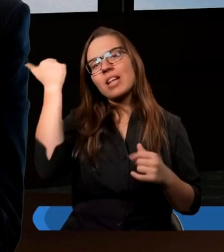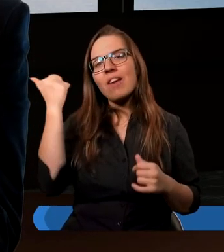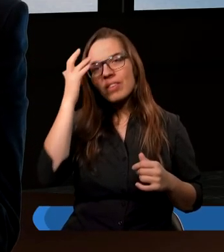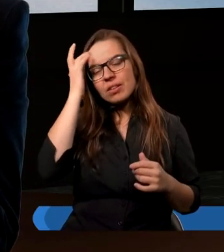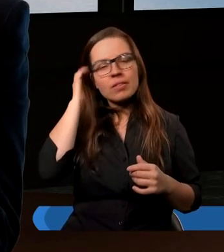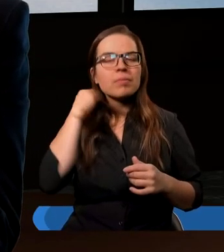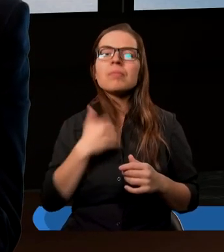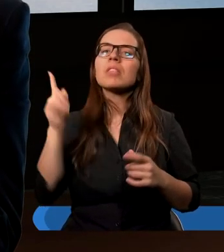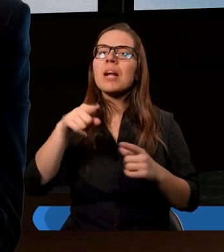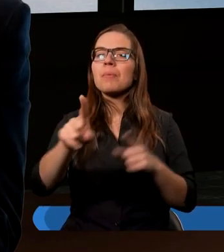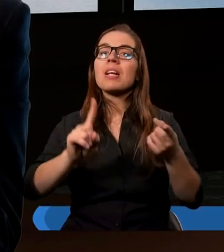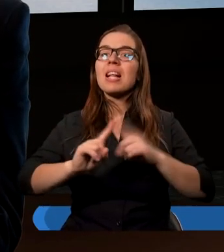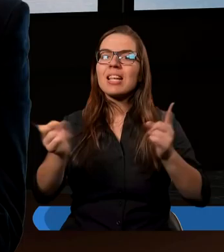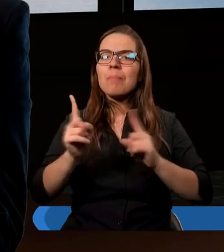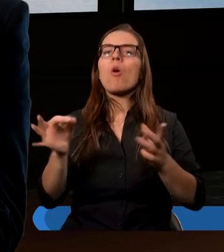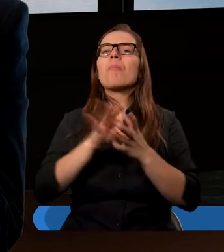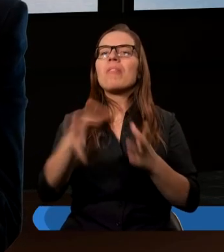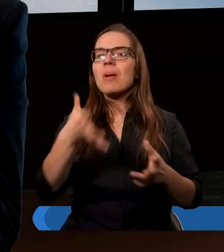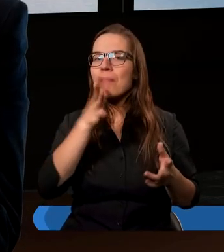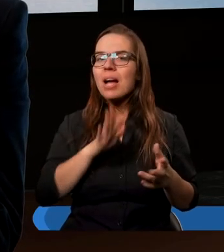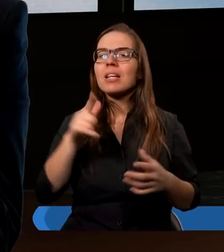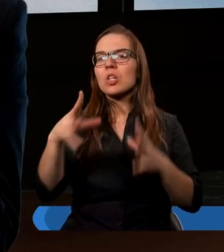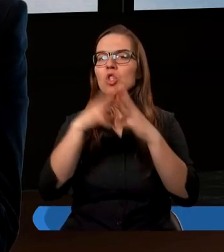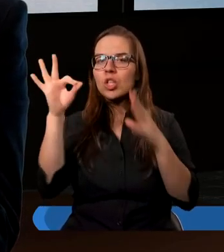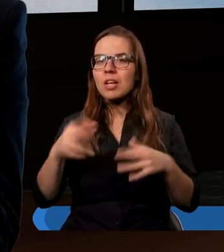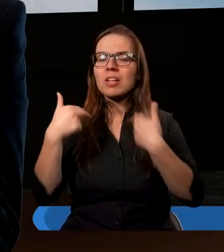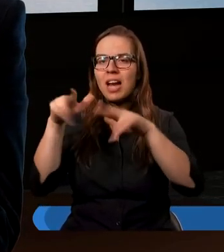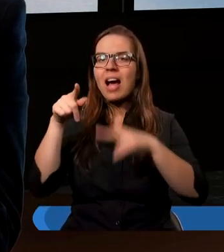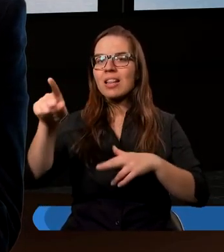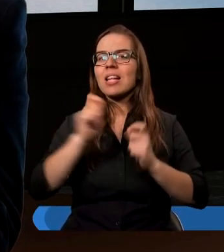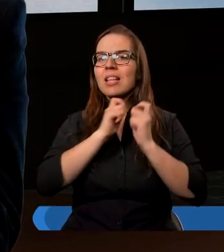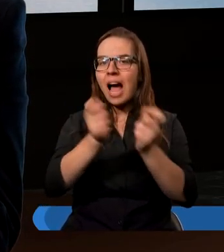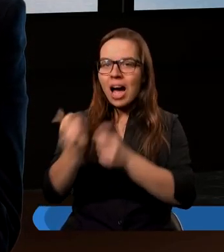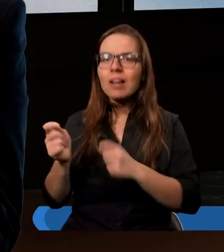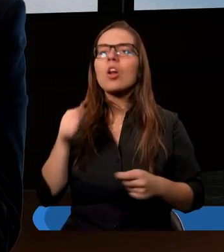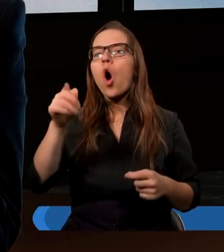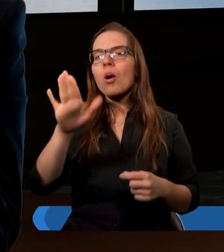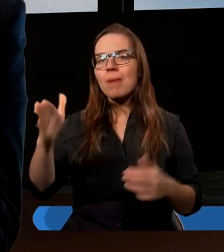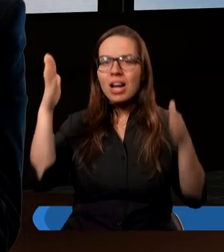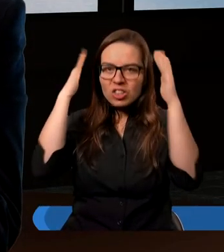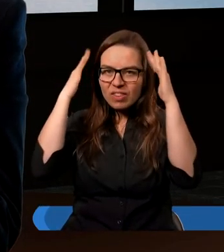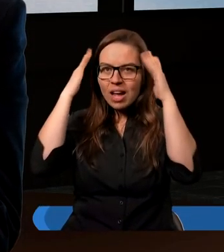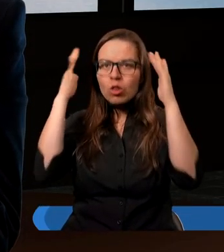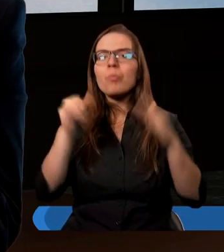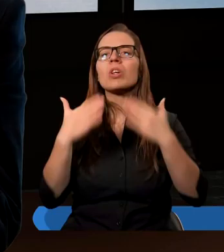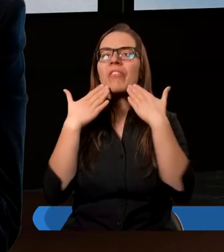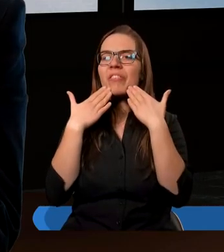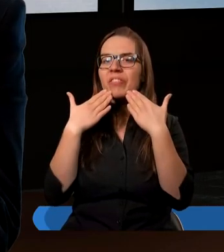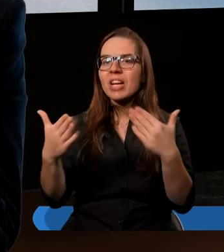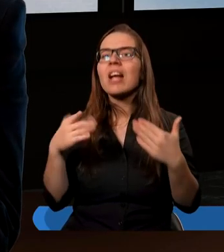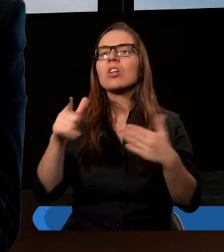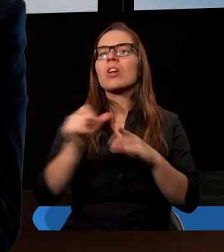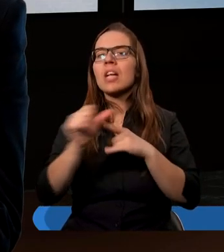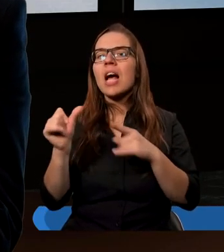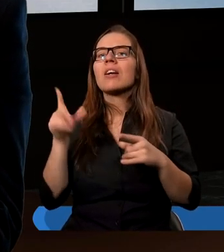przepraszam, że symbolizuje to Mesjasza. Kiedy on składa te dziesięciny, te dary, to on ma świadomość, że wdzięczności temu